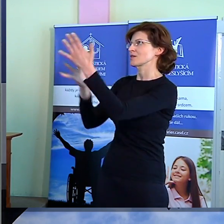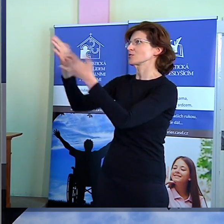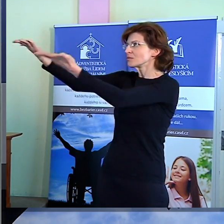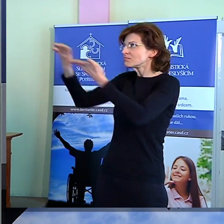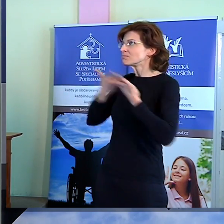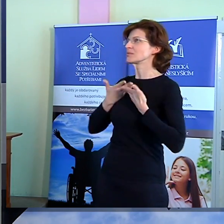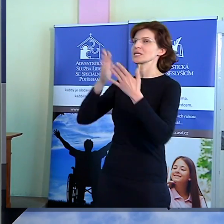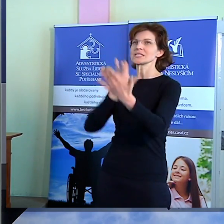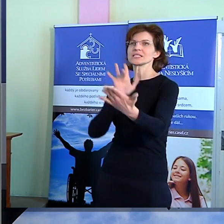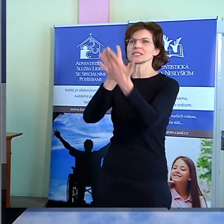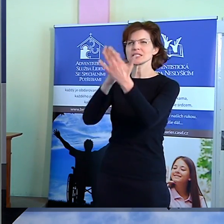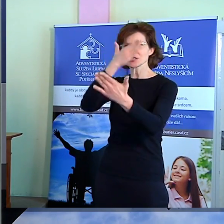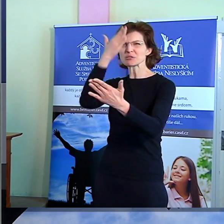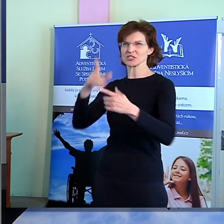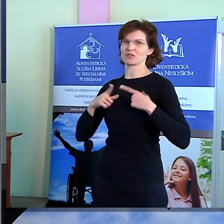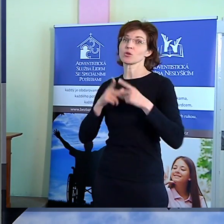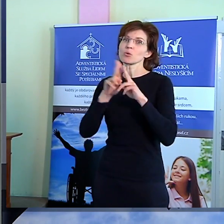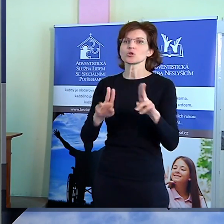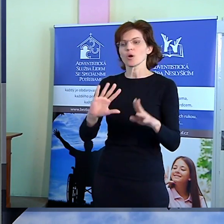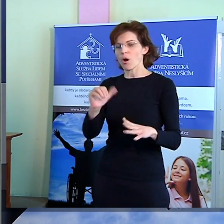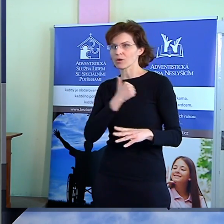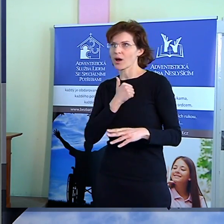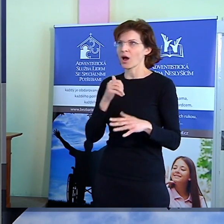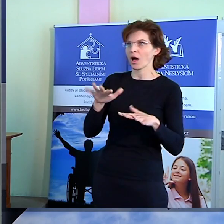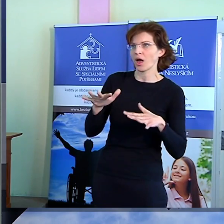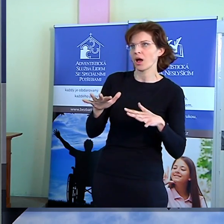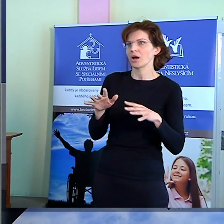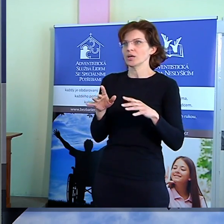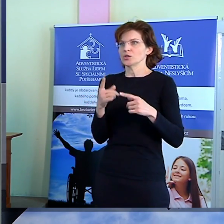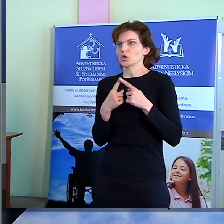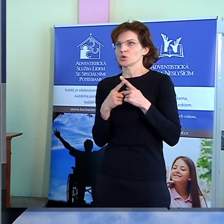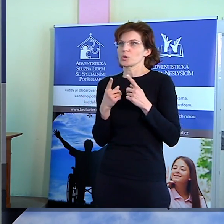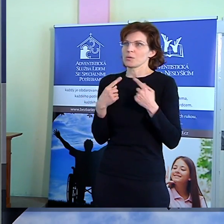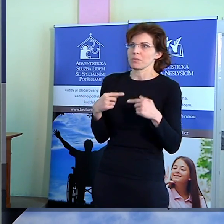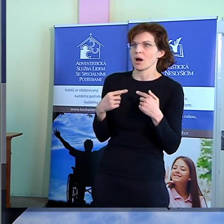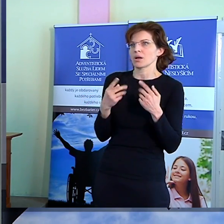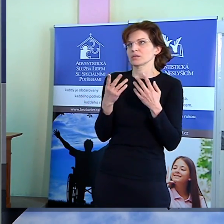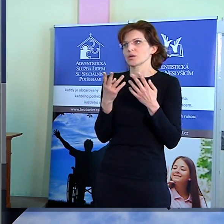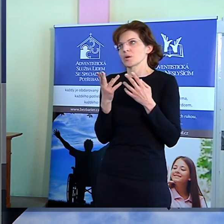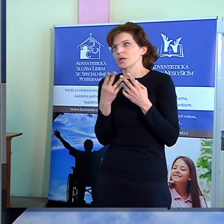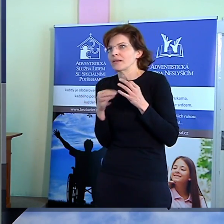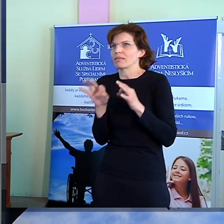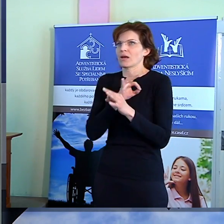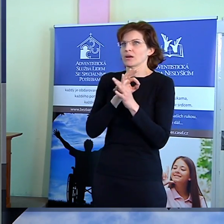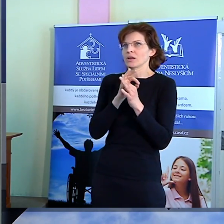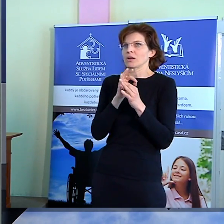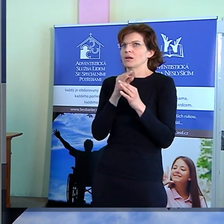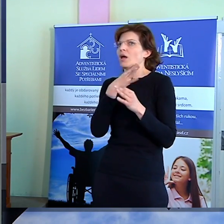nepříznivých okolnostech ztrácet odvahu, můžeme maličkostem dávat příliš velkou váhu, to všechno můžeme.